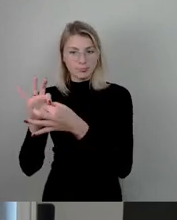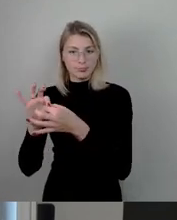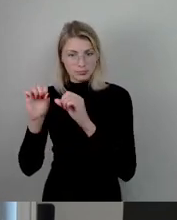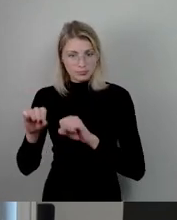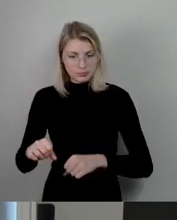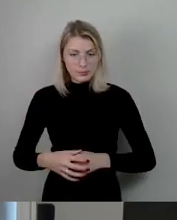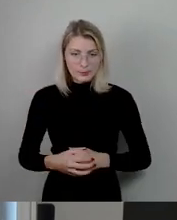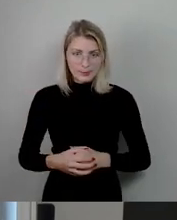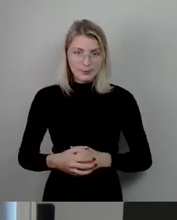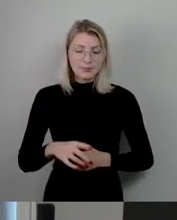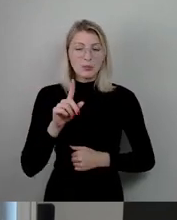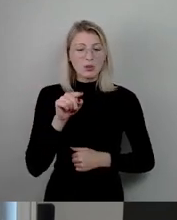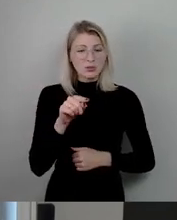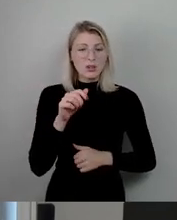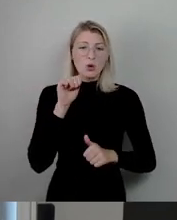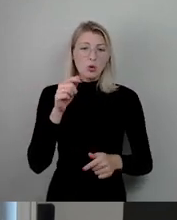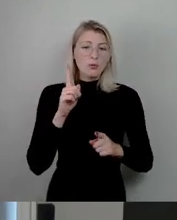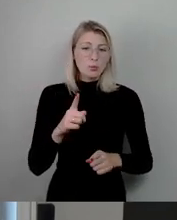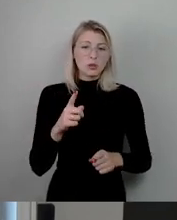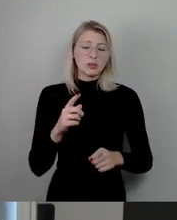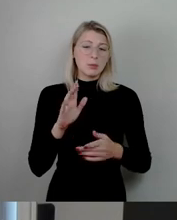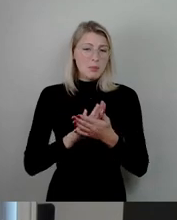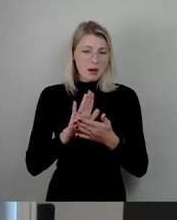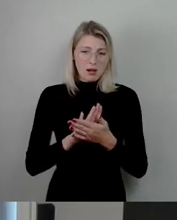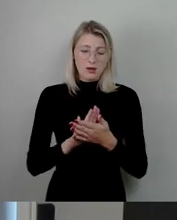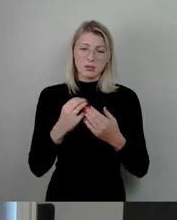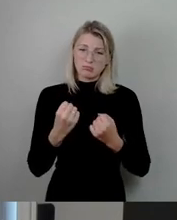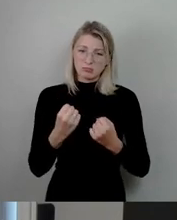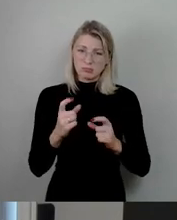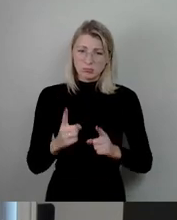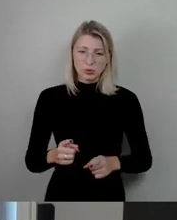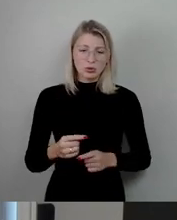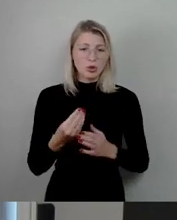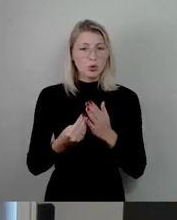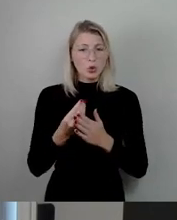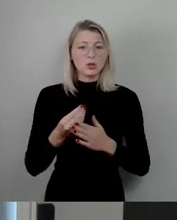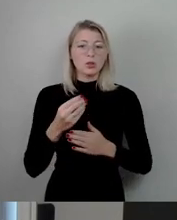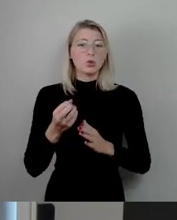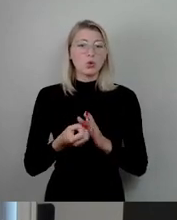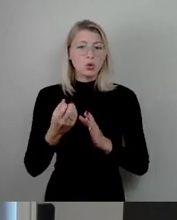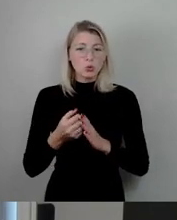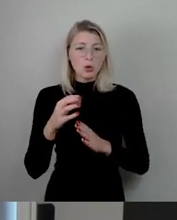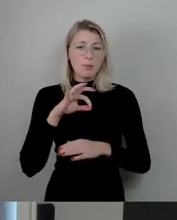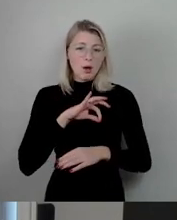Ruf zu wahren und zu mehren, wozu der Kunst- und Kulturpreis der Landeshauptstadt beiträgt.